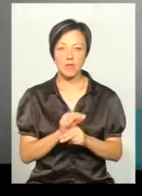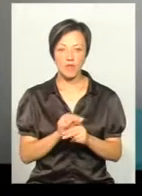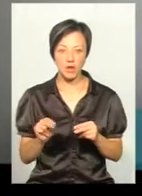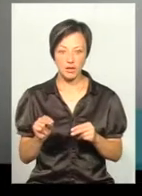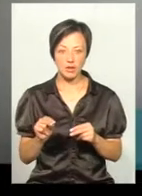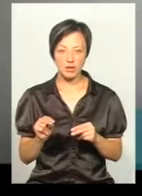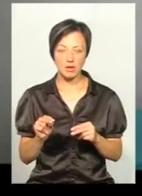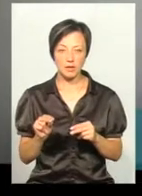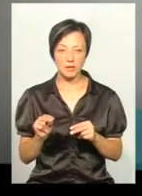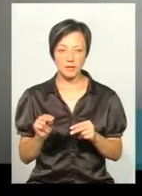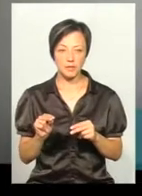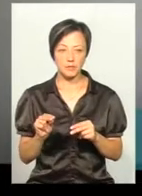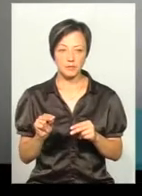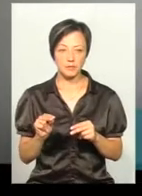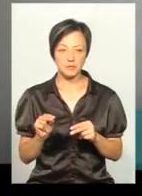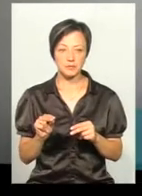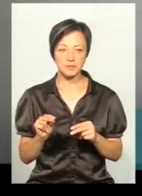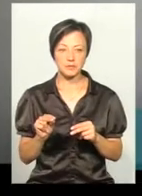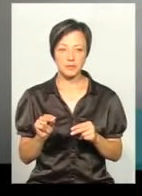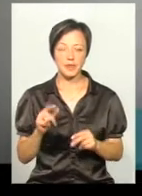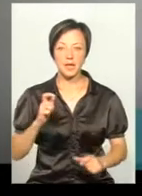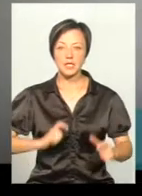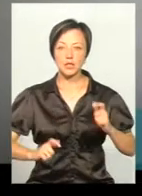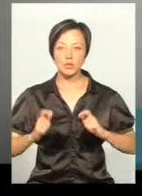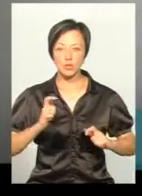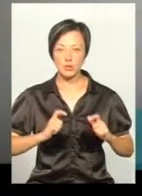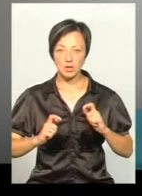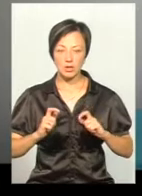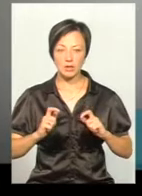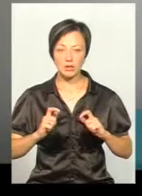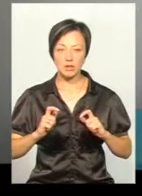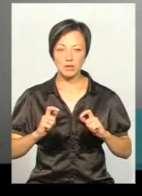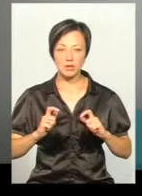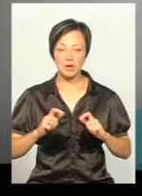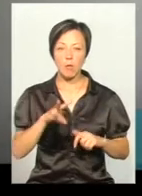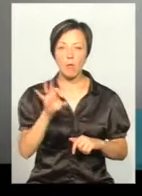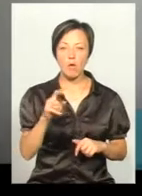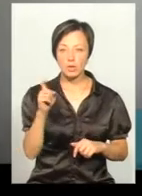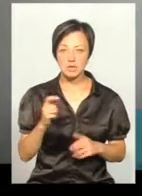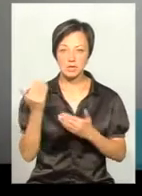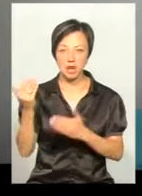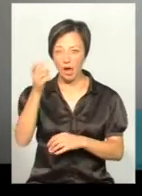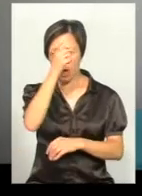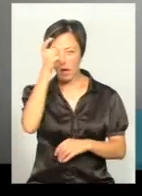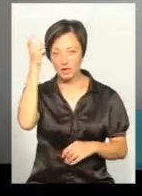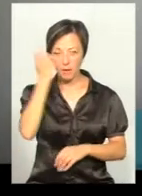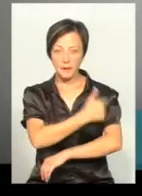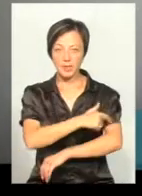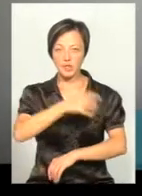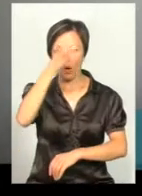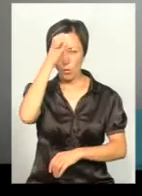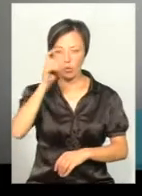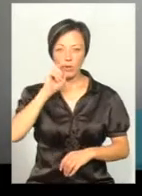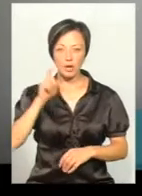на інститутах, медичних інститутах МОЗовських або Академії медичних наук нашої